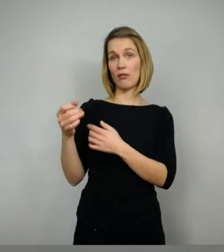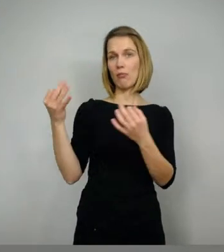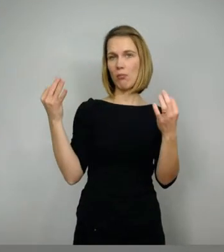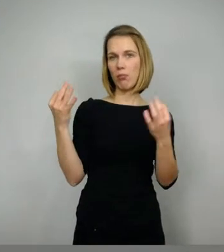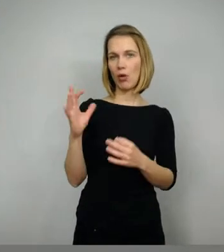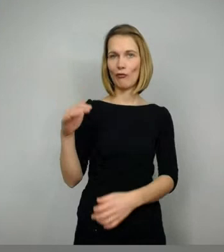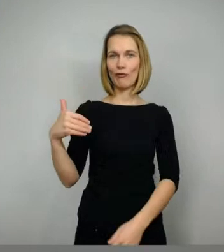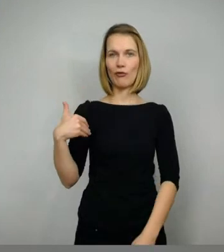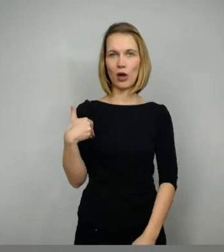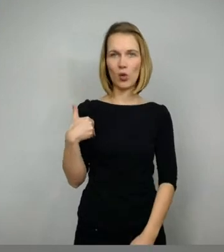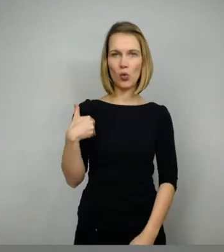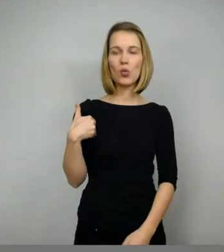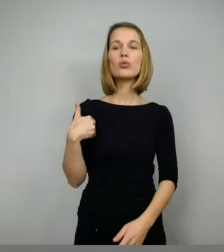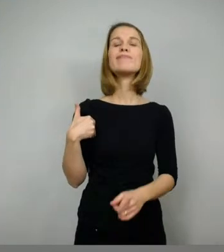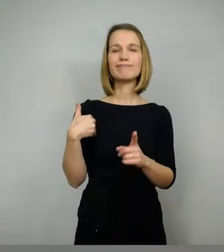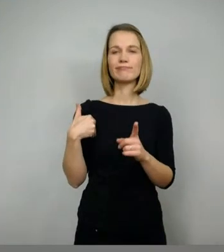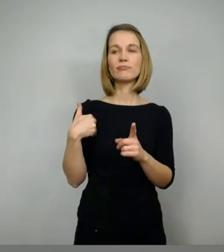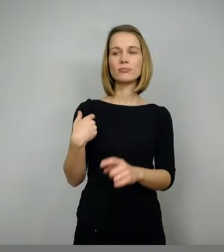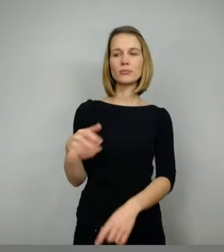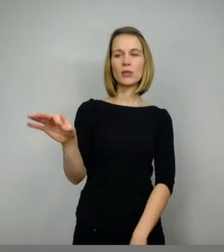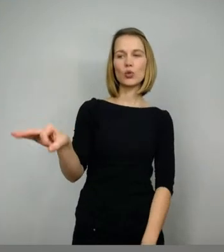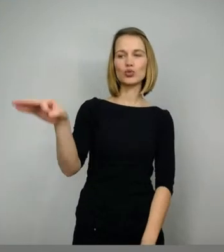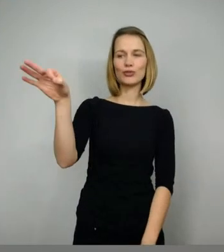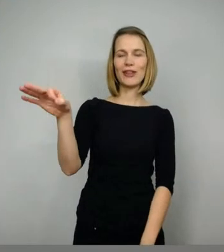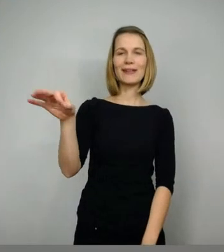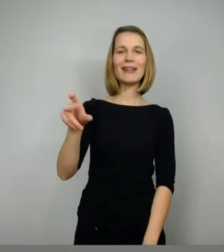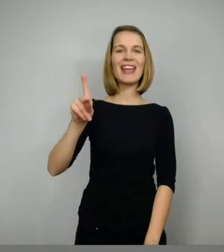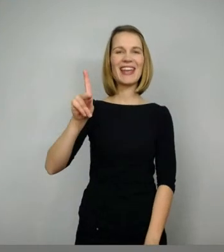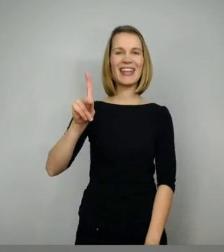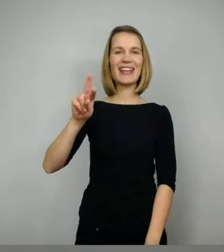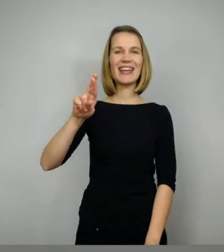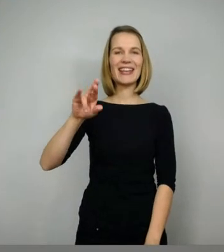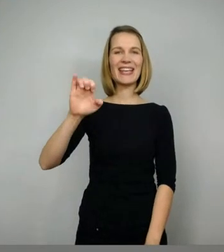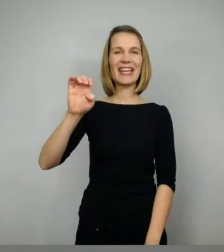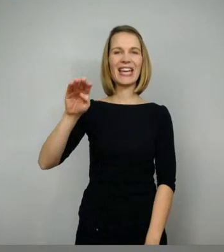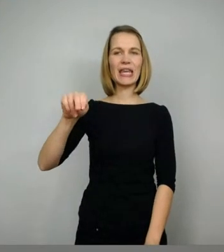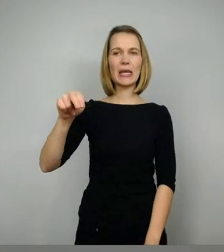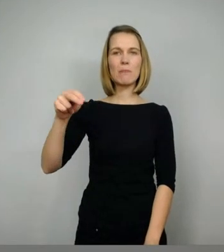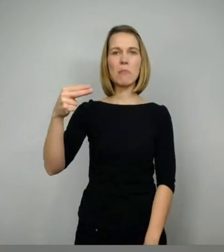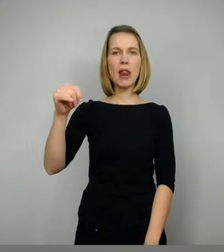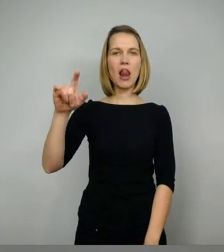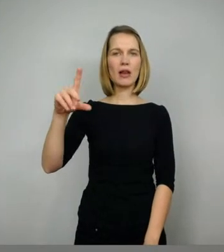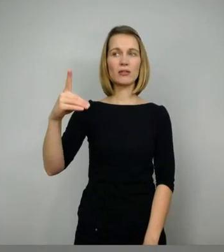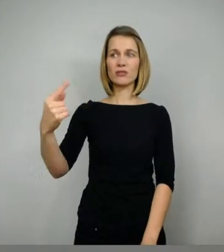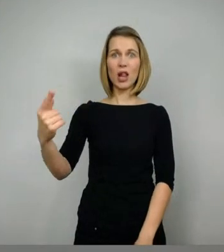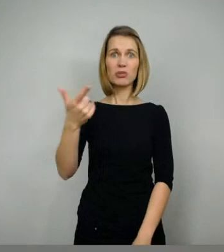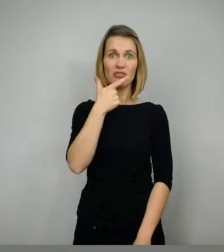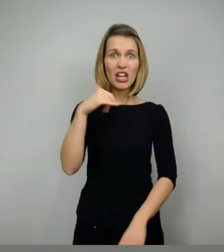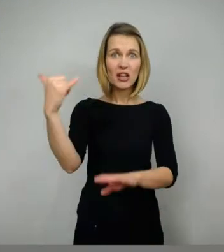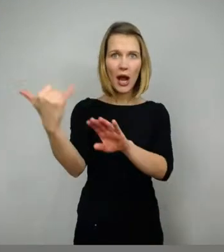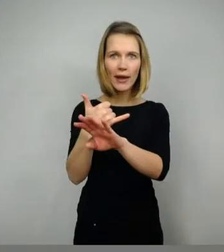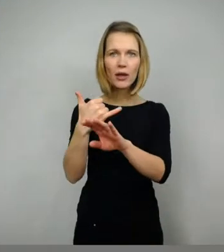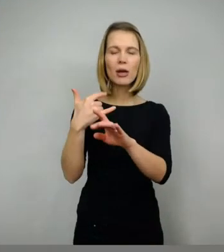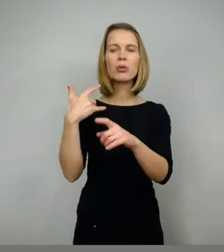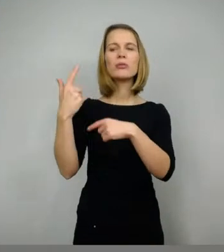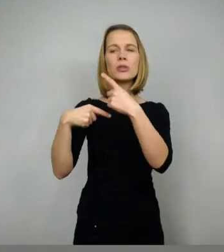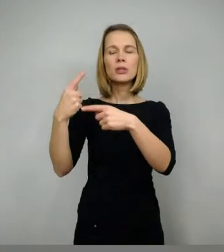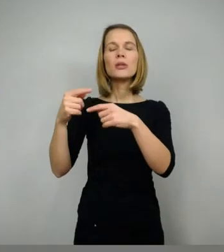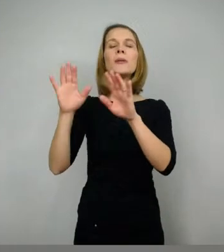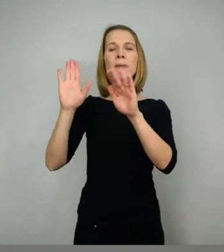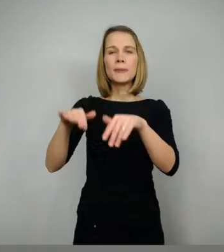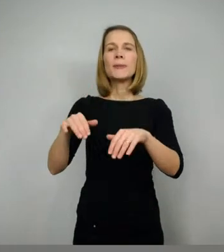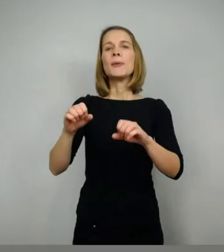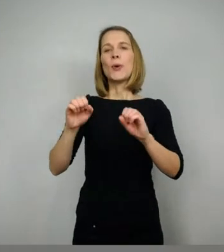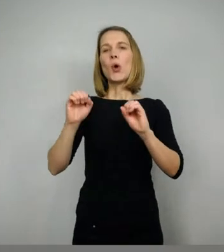sich eine ausgesucht, nämlich die schöne Krimhild, die eigentlich gar niemanden heiraten will, aber sich am Ende dann doch bereit findet, Siegfried zu heiraten.